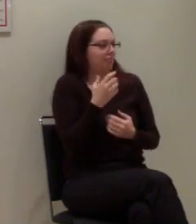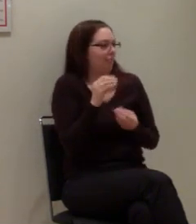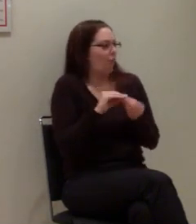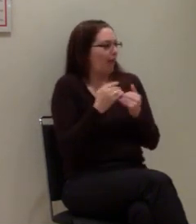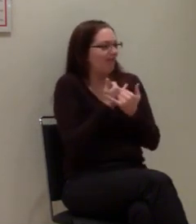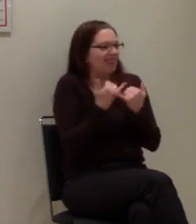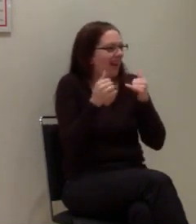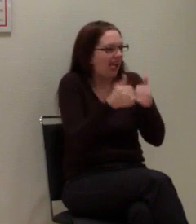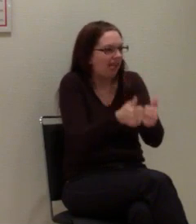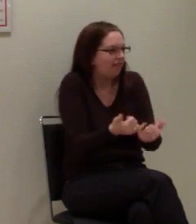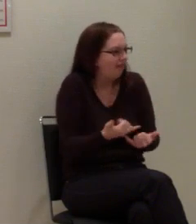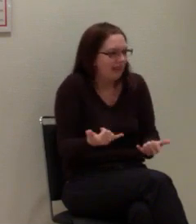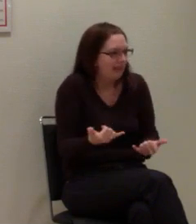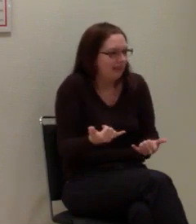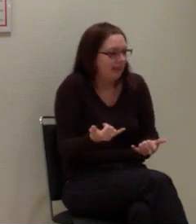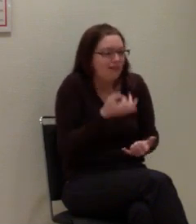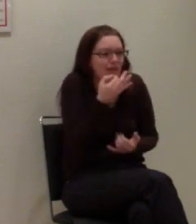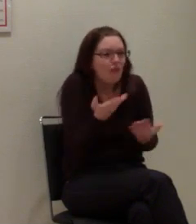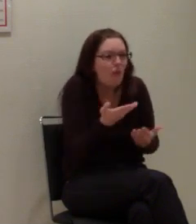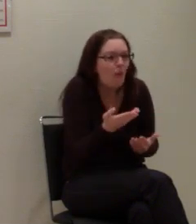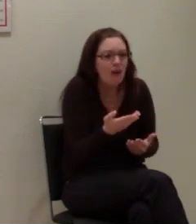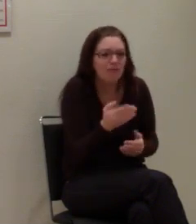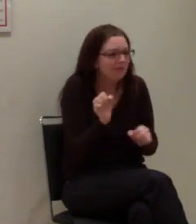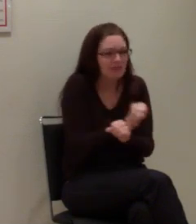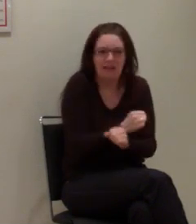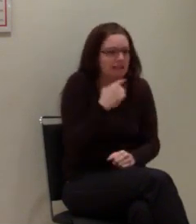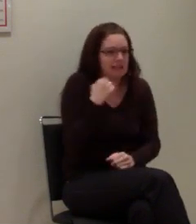wo die Personen sich aufhalten, um ihnen zu helfen.